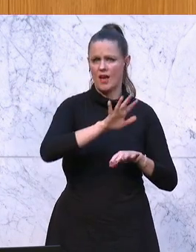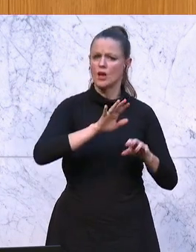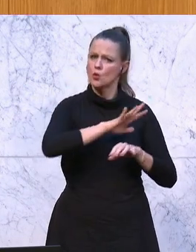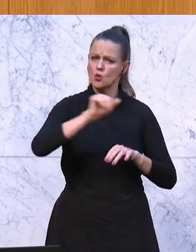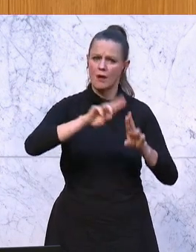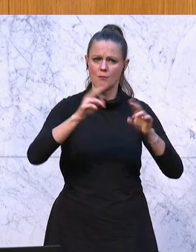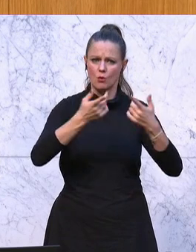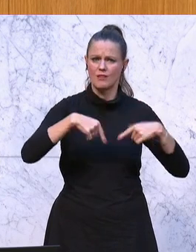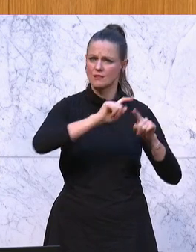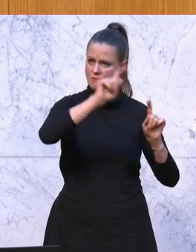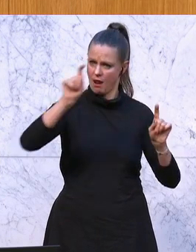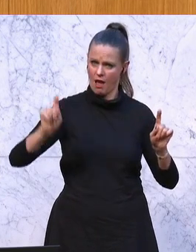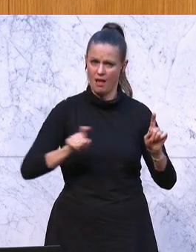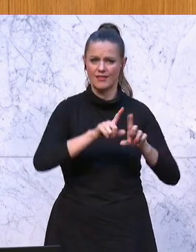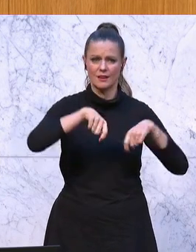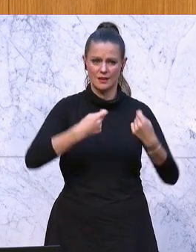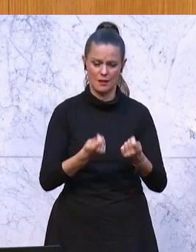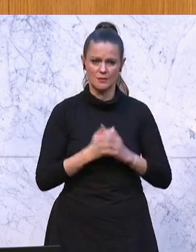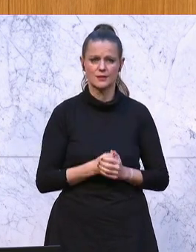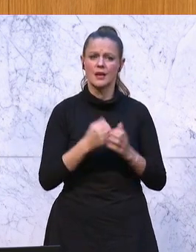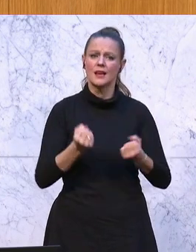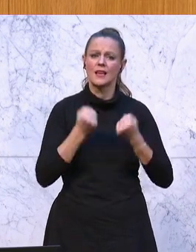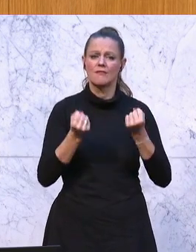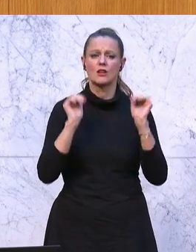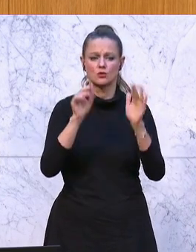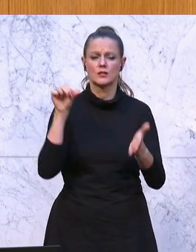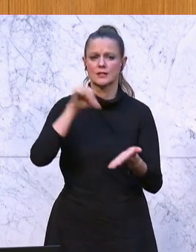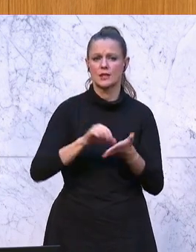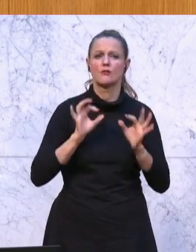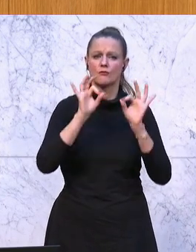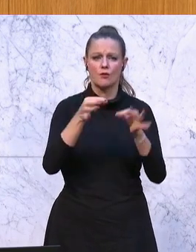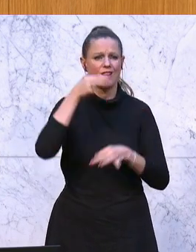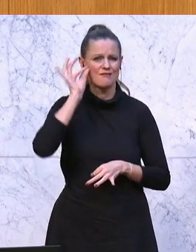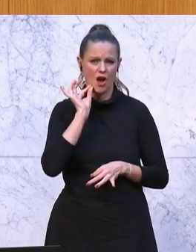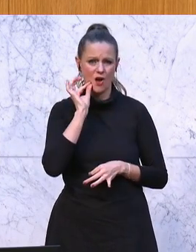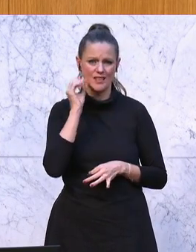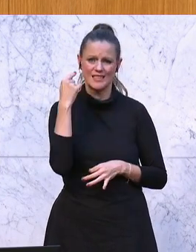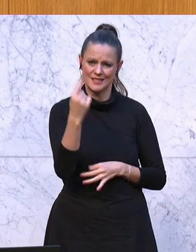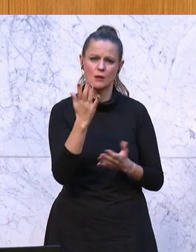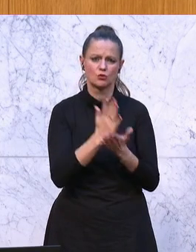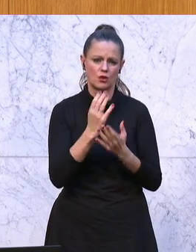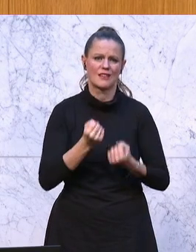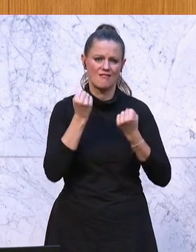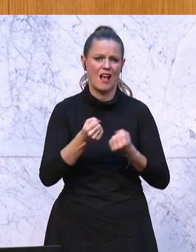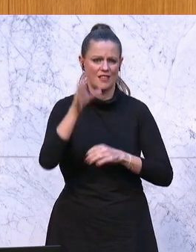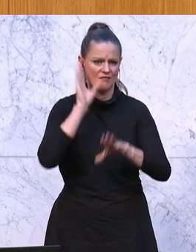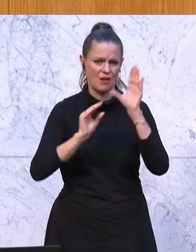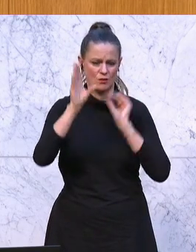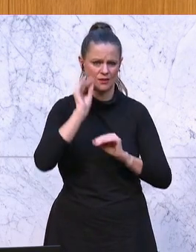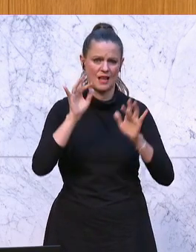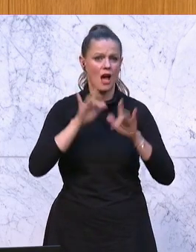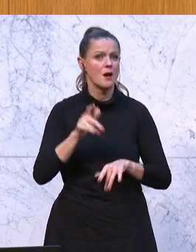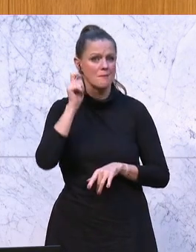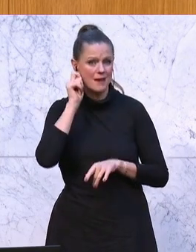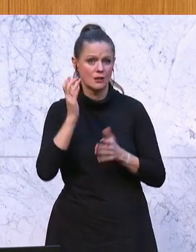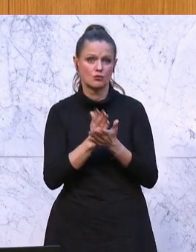Bundesland. Die Gewaltschutzzentren sind vor allem dafür da, Frauen, die Gewalterfahrung haben und Mädchen, die Gewalterfahrung